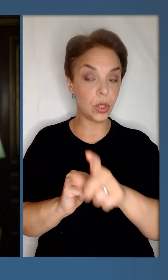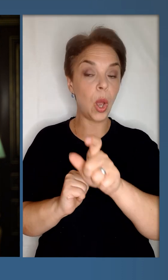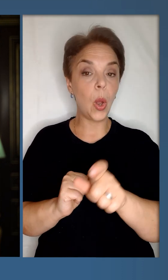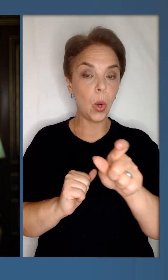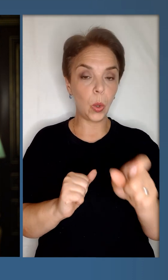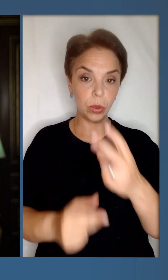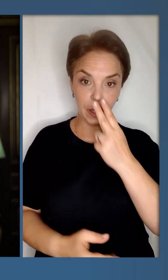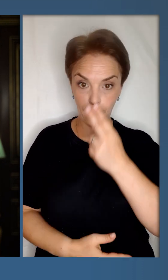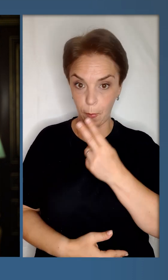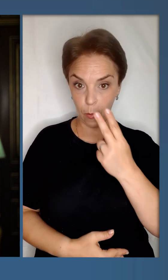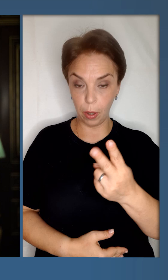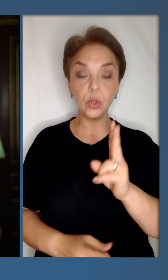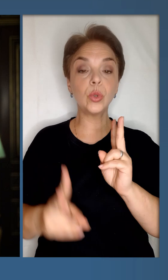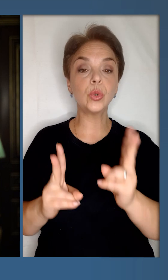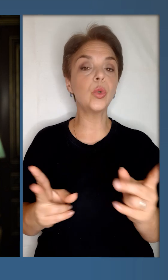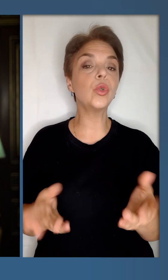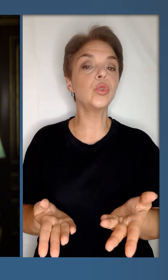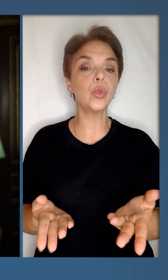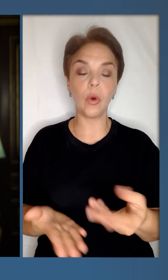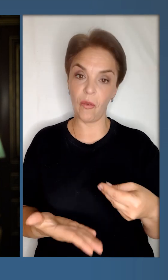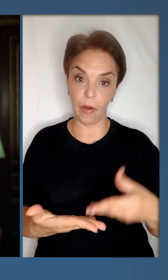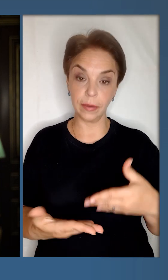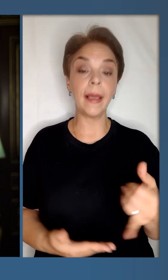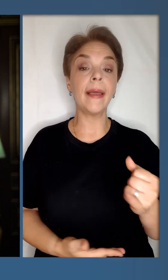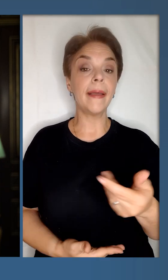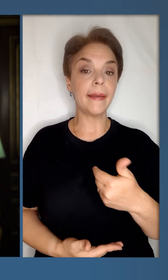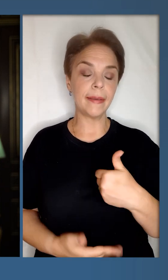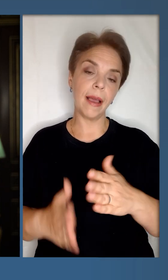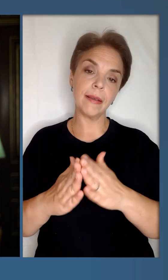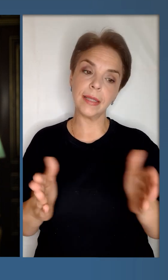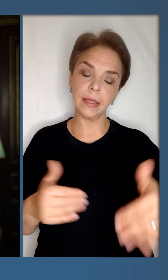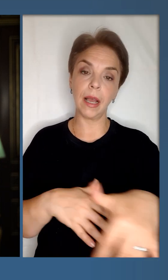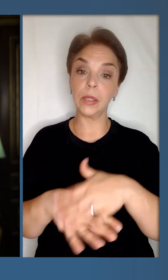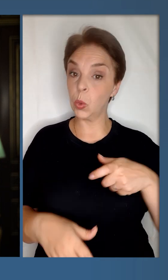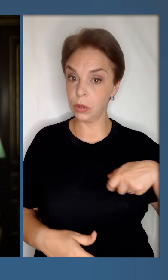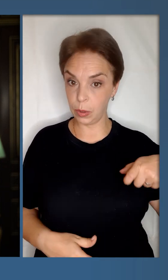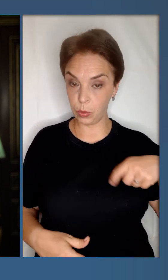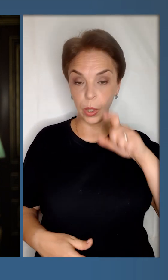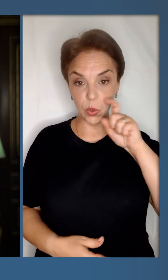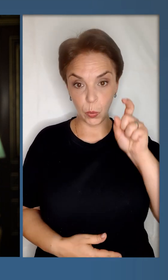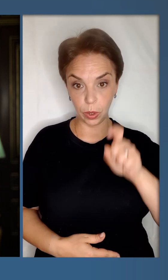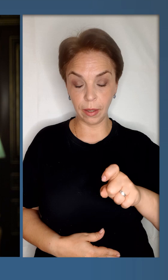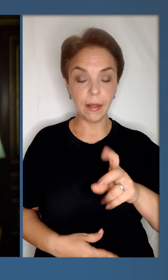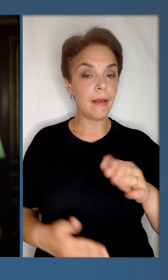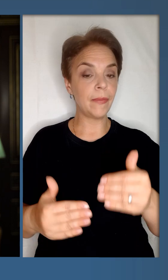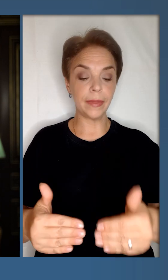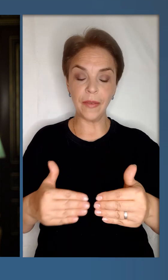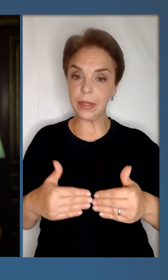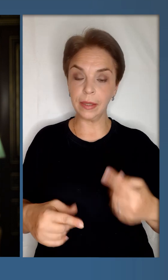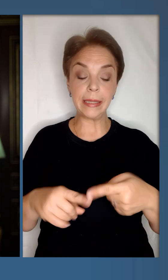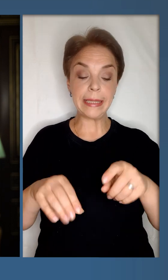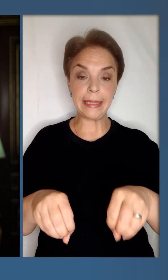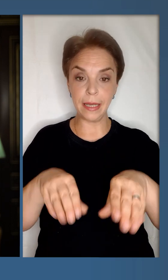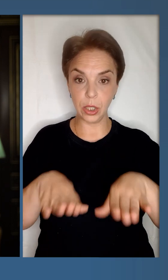значення. Люди побачать, хто чого вартий. І я закликаю народних депутатів України не